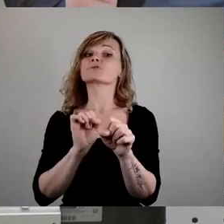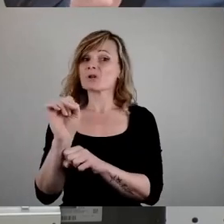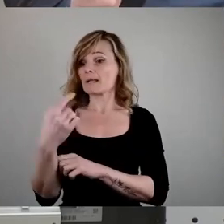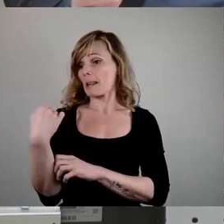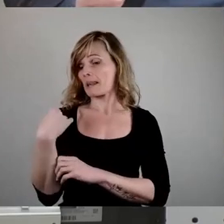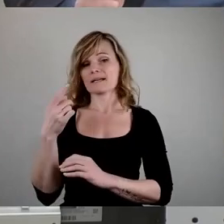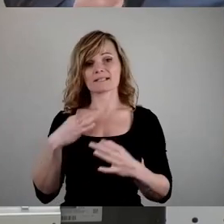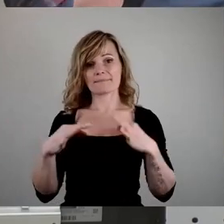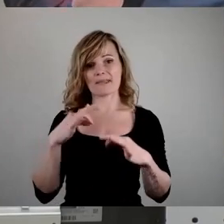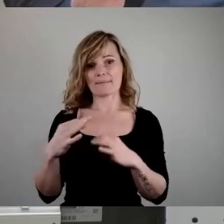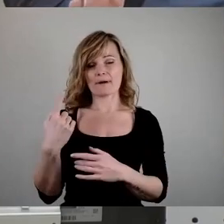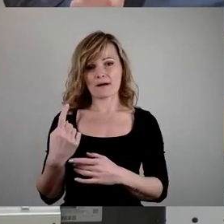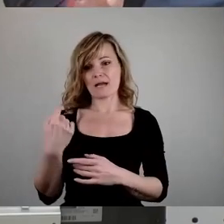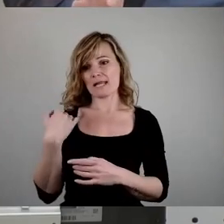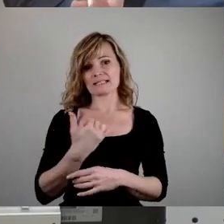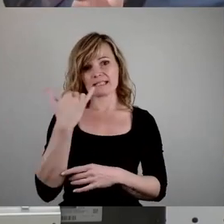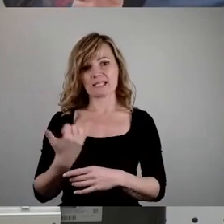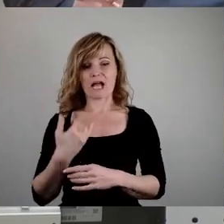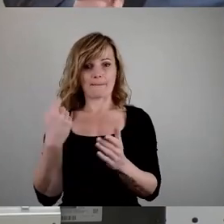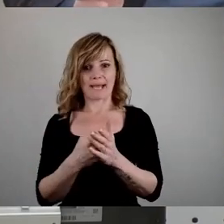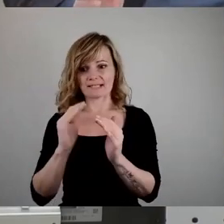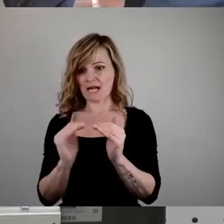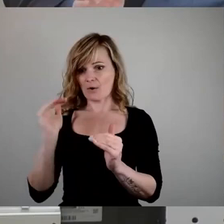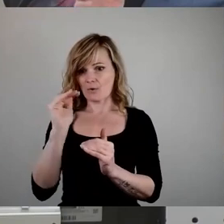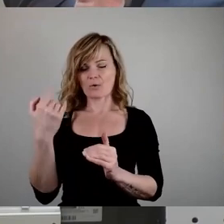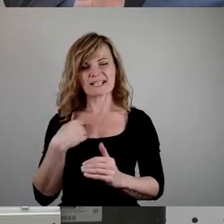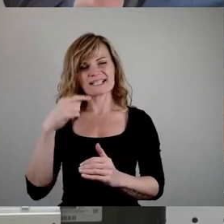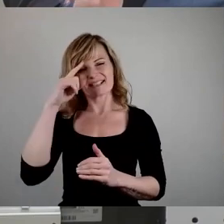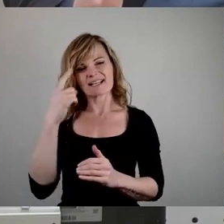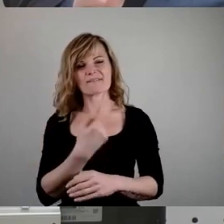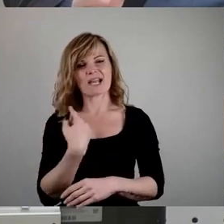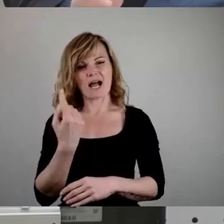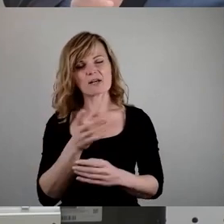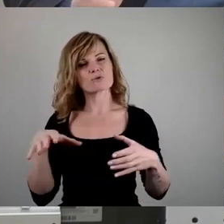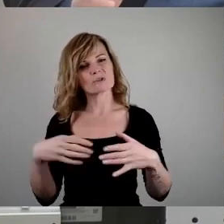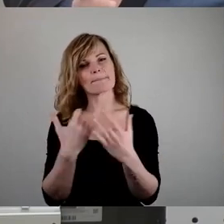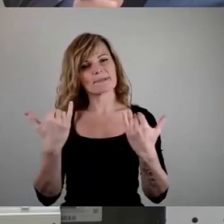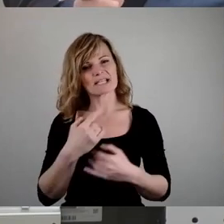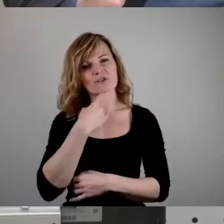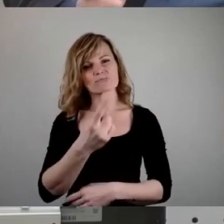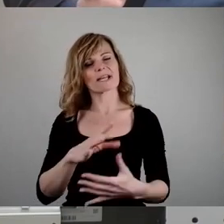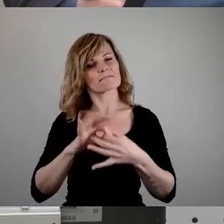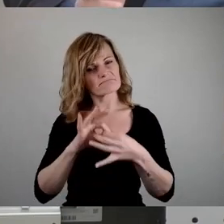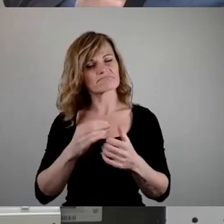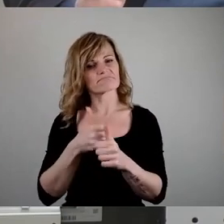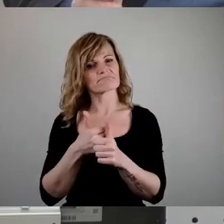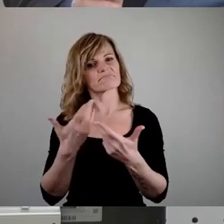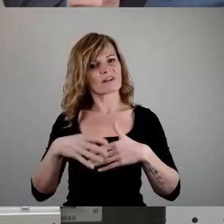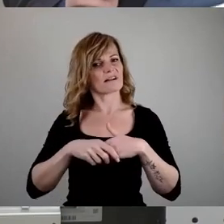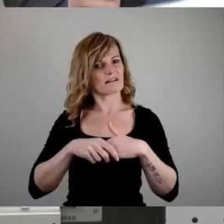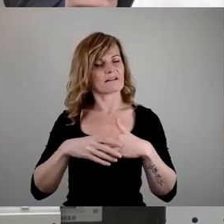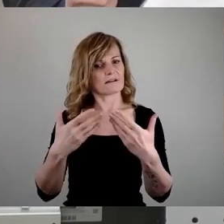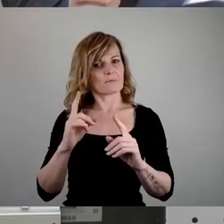gekommen und ich denke, wir sollten alle miteinander da auch Wort halten. Insofern müssen wir an dieser Stelle hier über das Thema